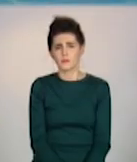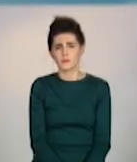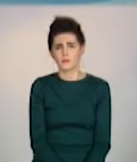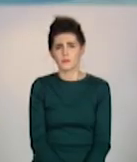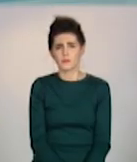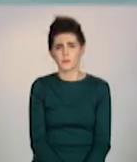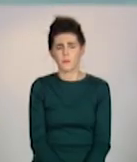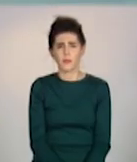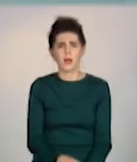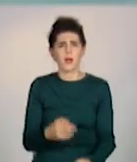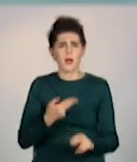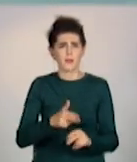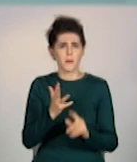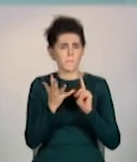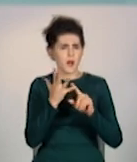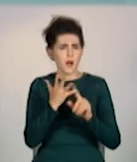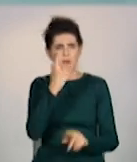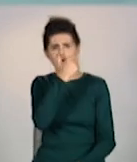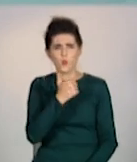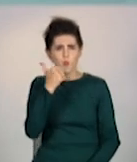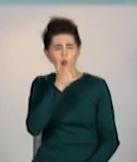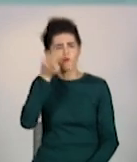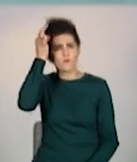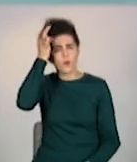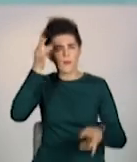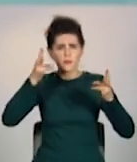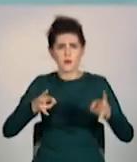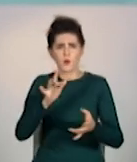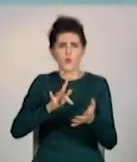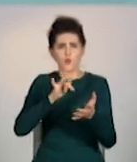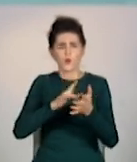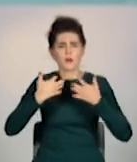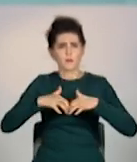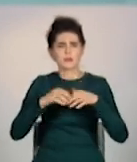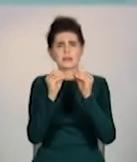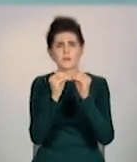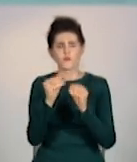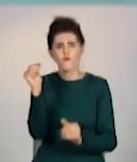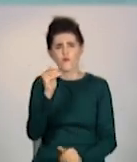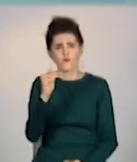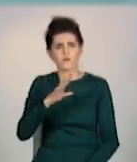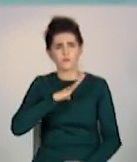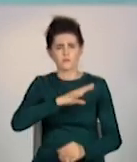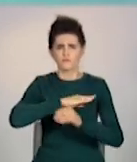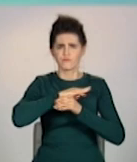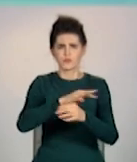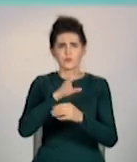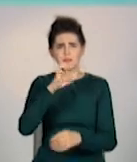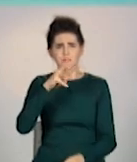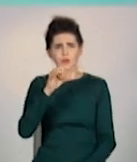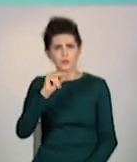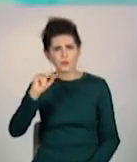П'ята річниця трагедії в Краматорську. 10 лютого місто обстріляли ракетами смерчу. Поранені та